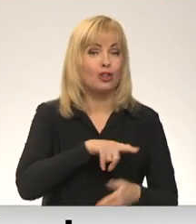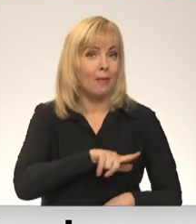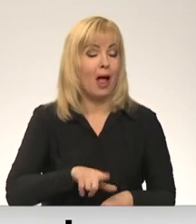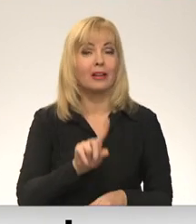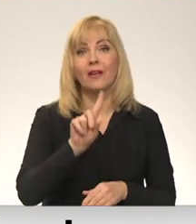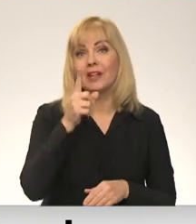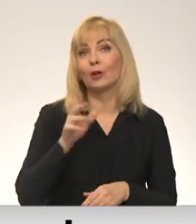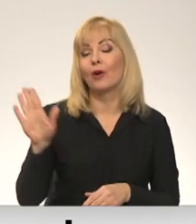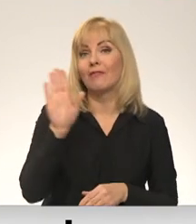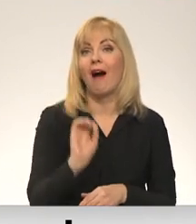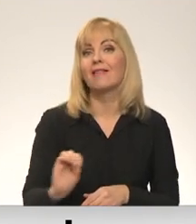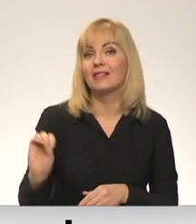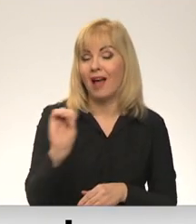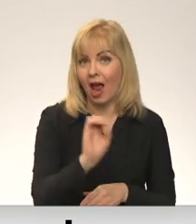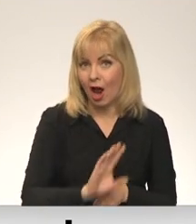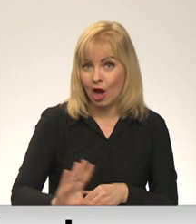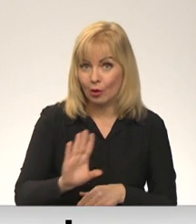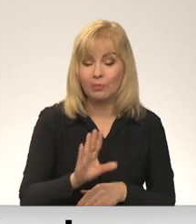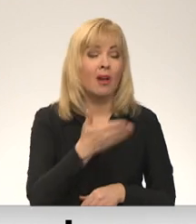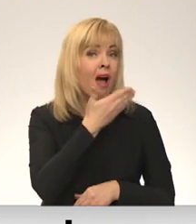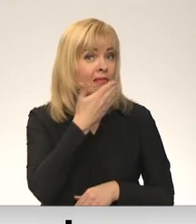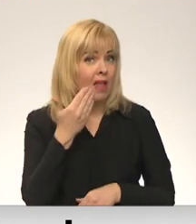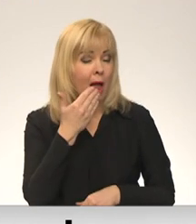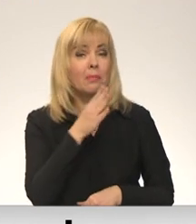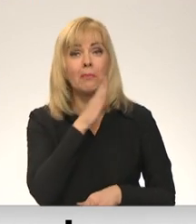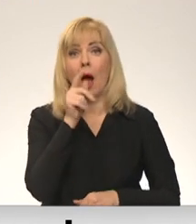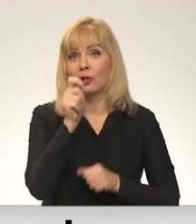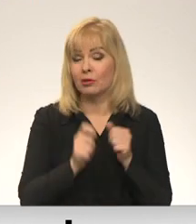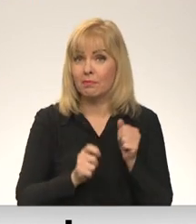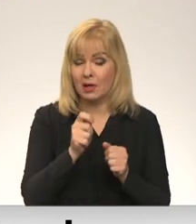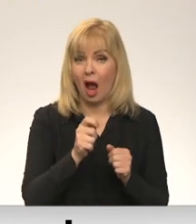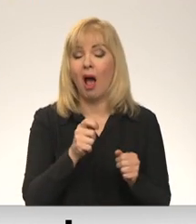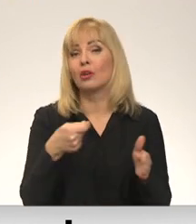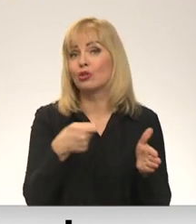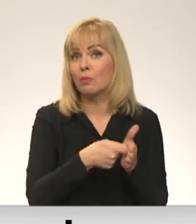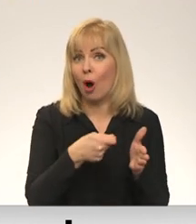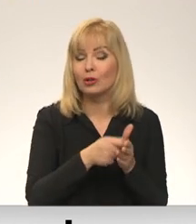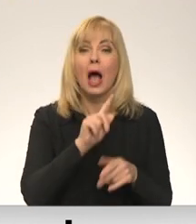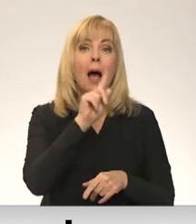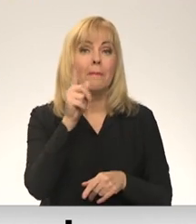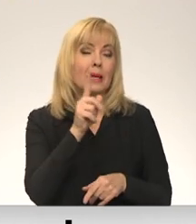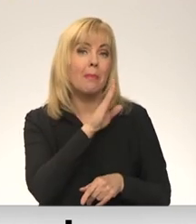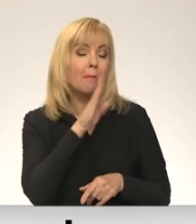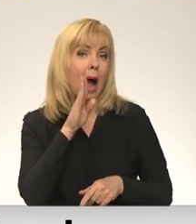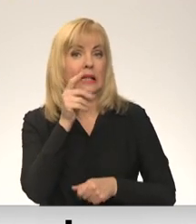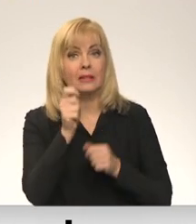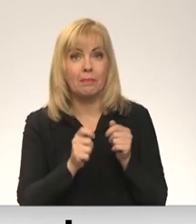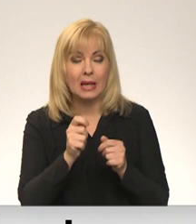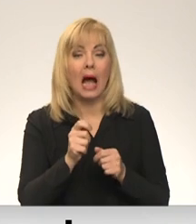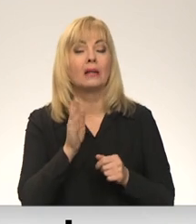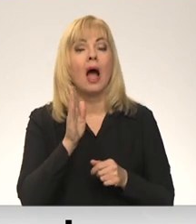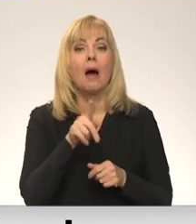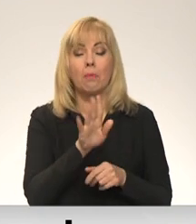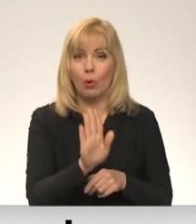bija vienīgā valstsēraupšu savienībā, kurā nebija mātes piena bankas. Pirmā mātes piena banka pagaidām darbosies